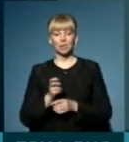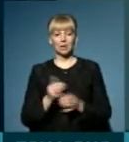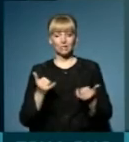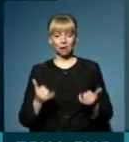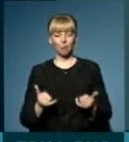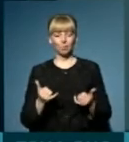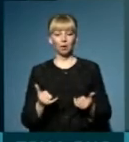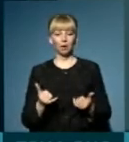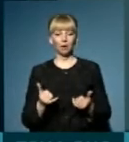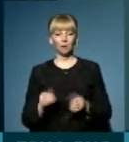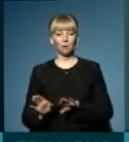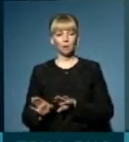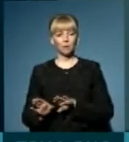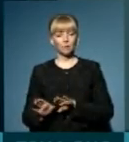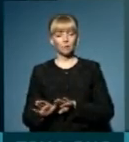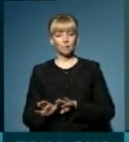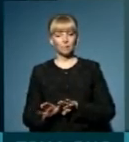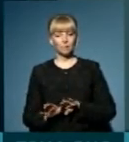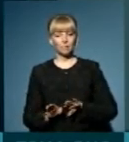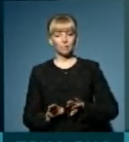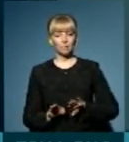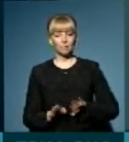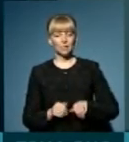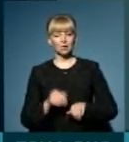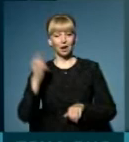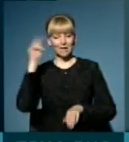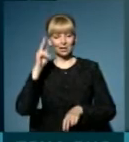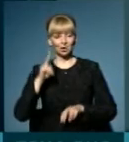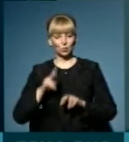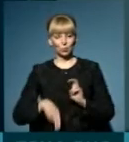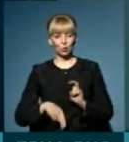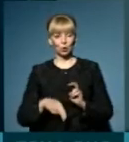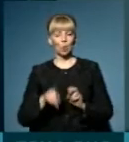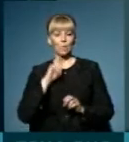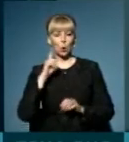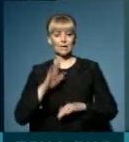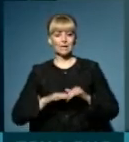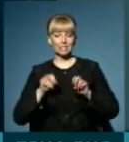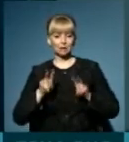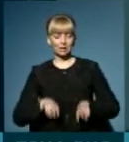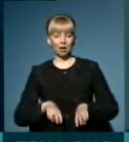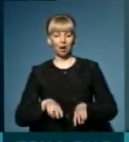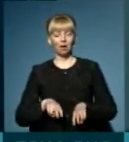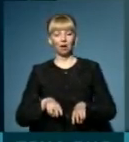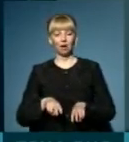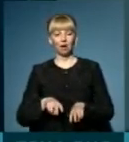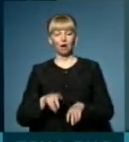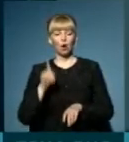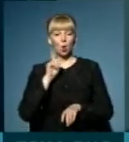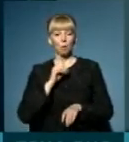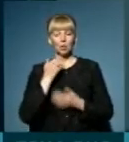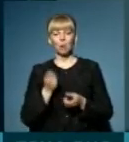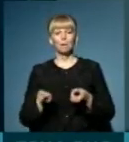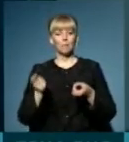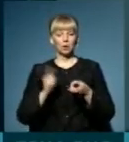після інтернатури молоді спеціалісти. Інтернет по амбулаторіях поки що немає,